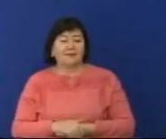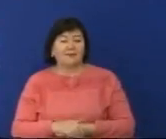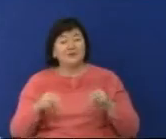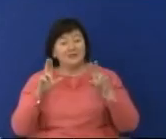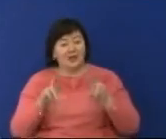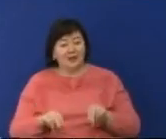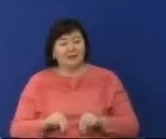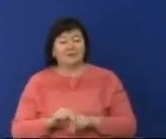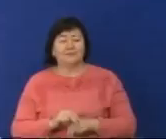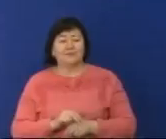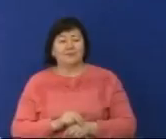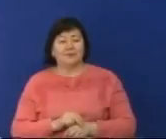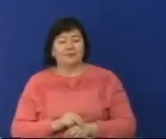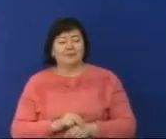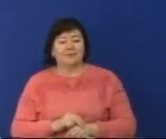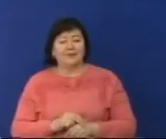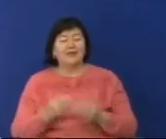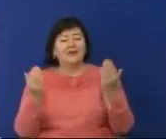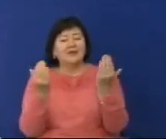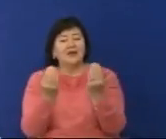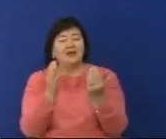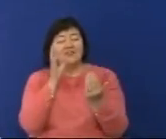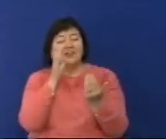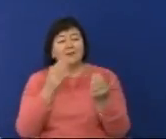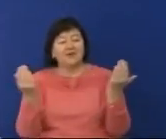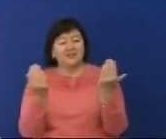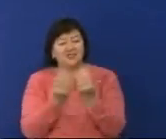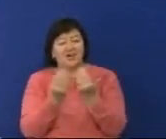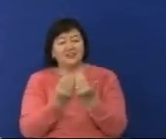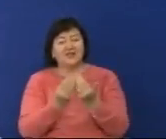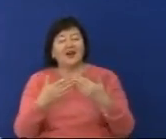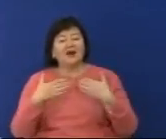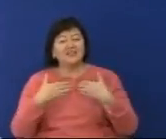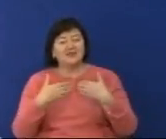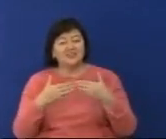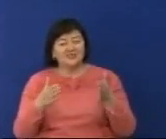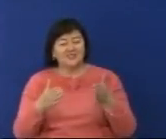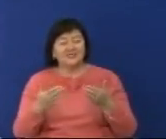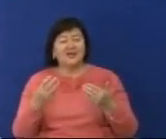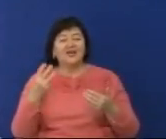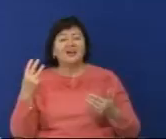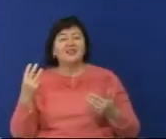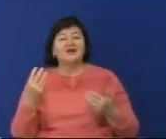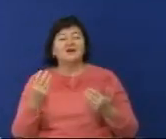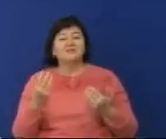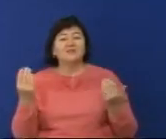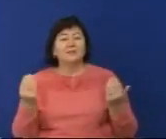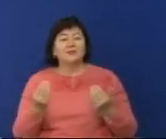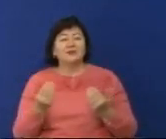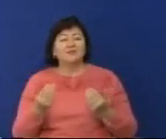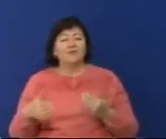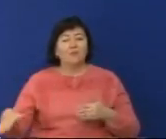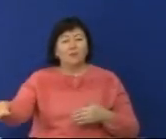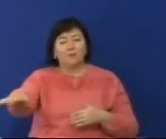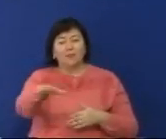Насы. Театр маусымы ресми түрде ашылды. Семей қаласының үш театр ұжымы орталығы аланда үлкен